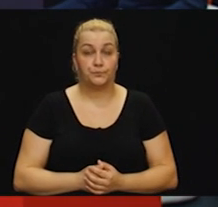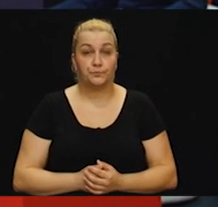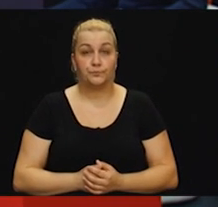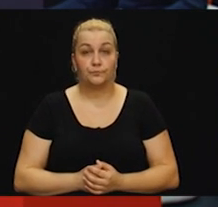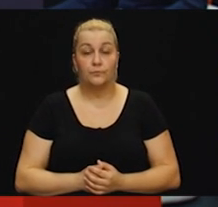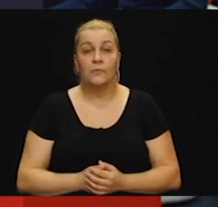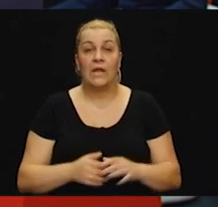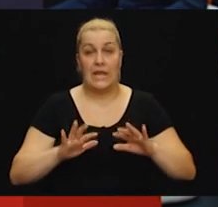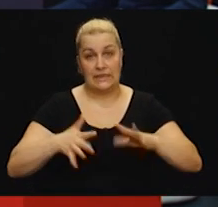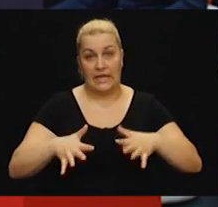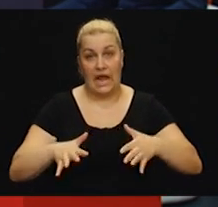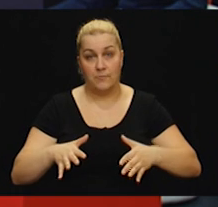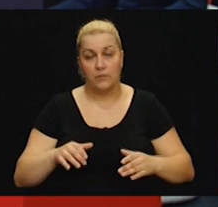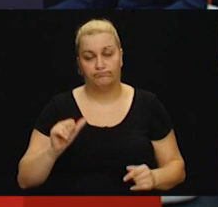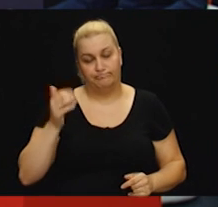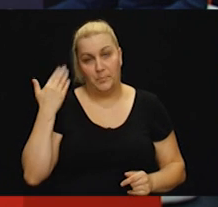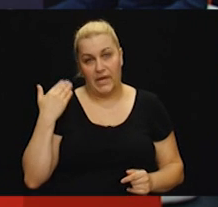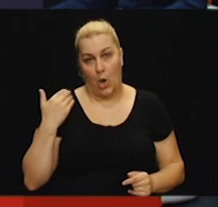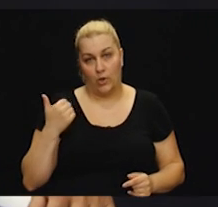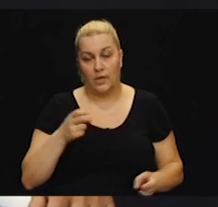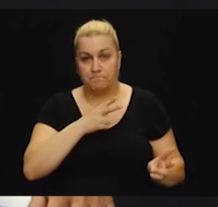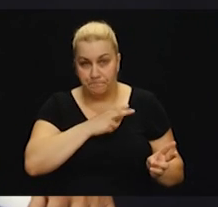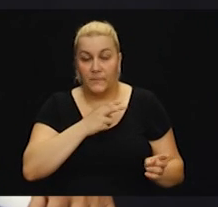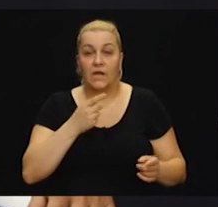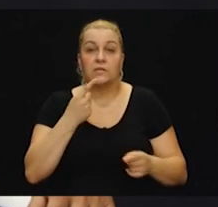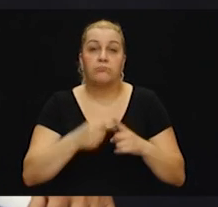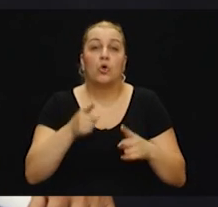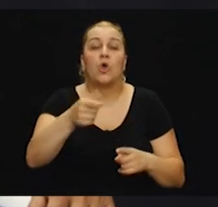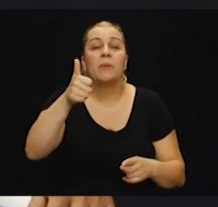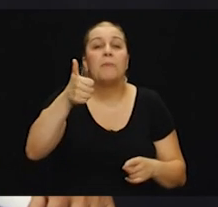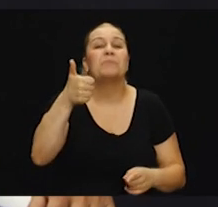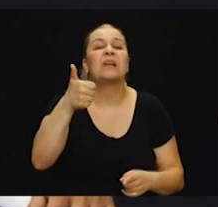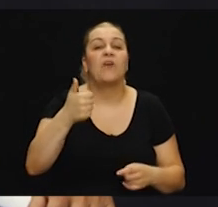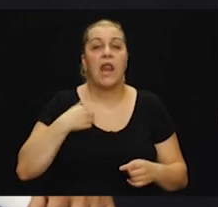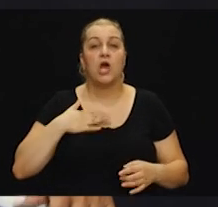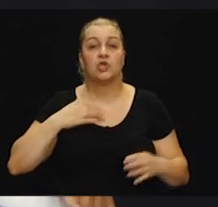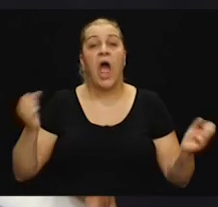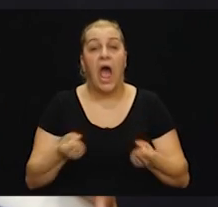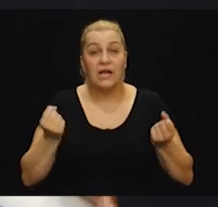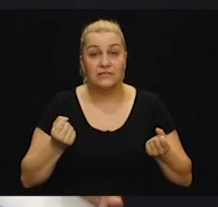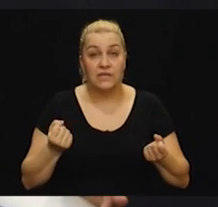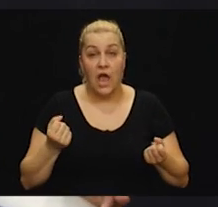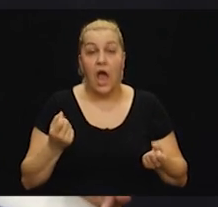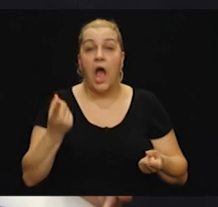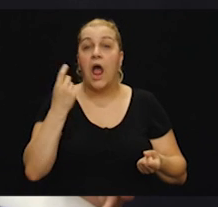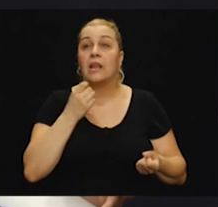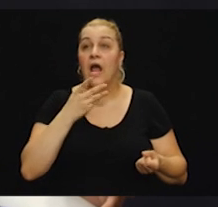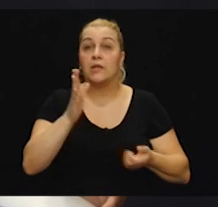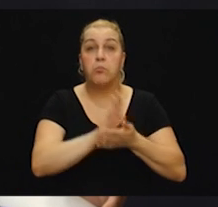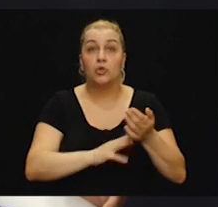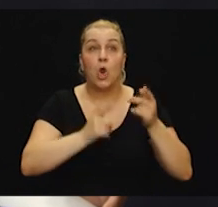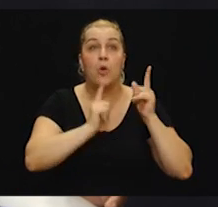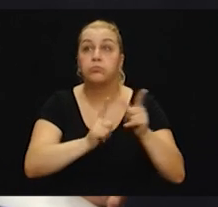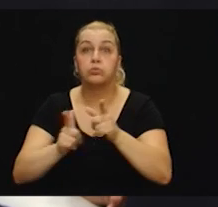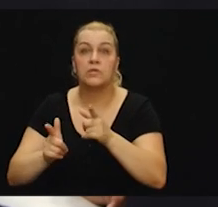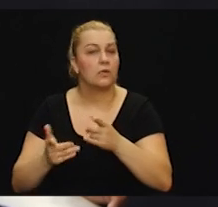Treme je bilo, jer je to bila naša prva akcija. Ali kad smo krenili, kad su prvi meci zapucali, toga je nestalo. Jednostavno si mora odraditi